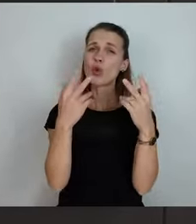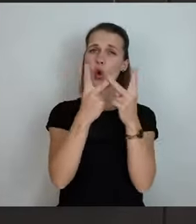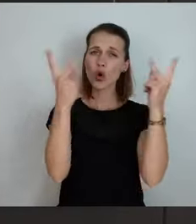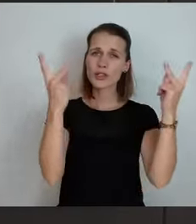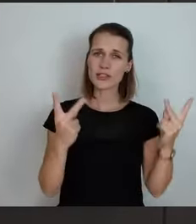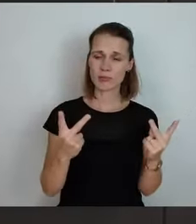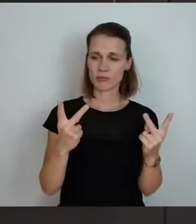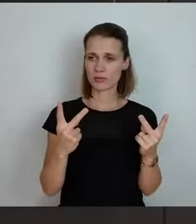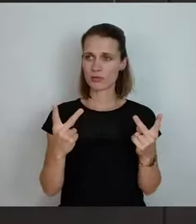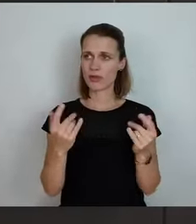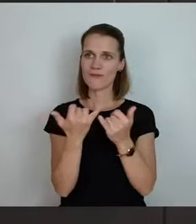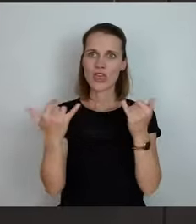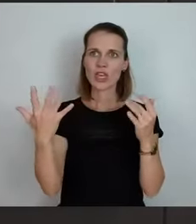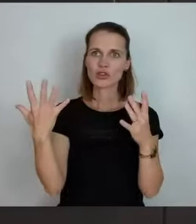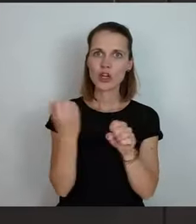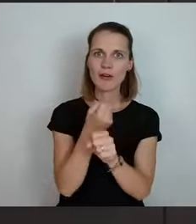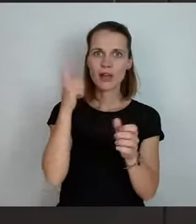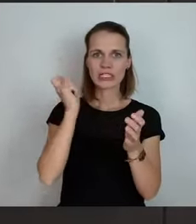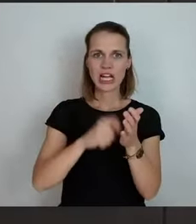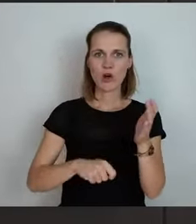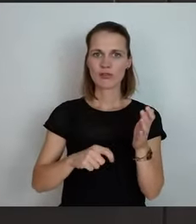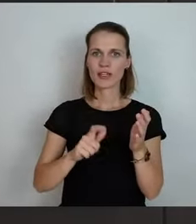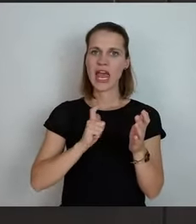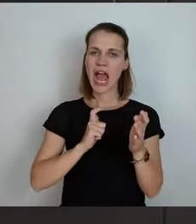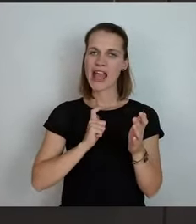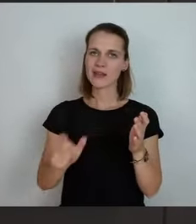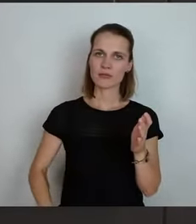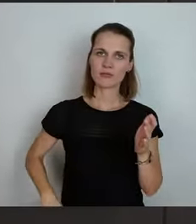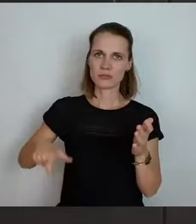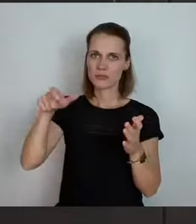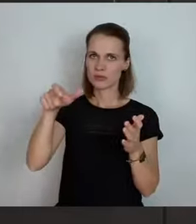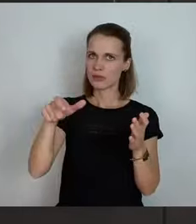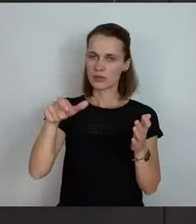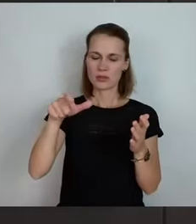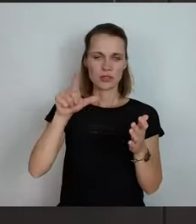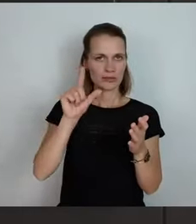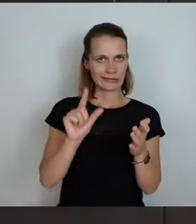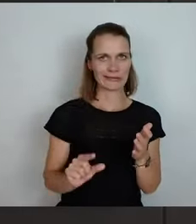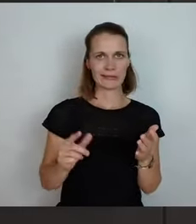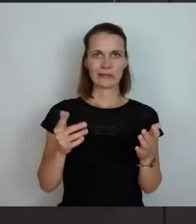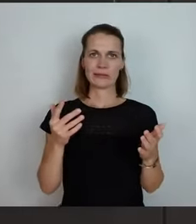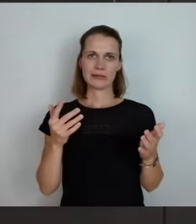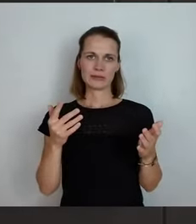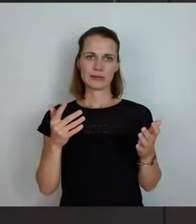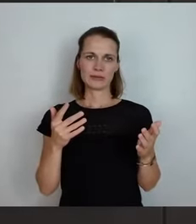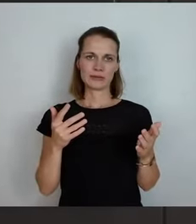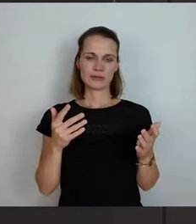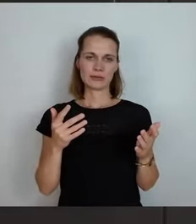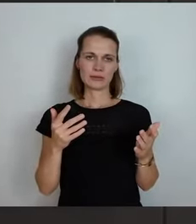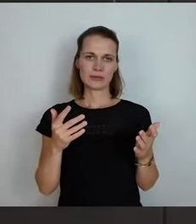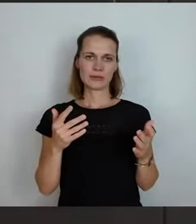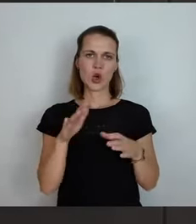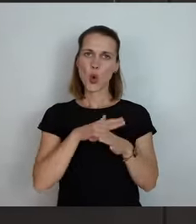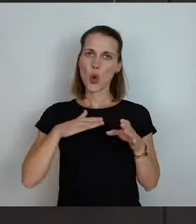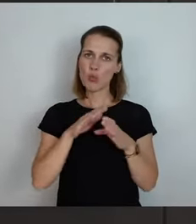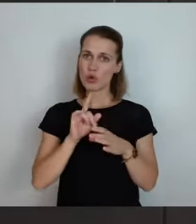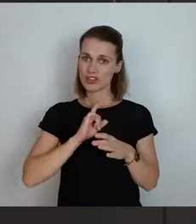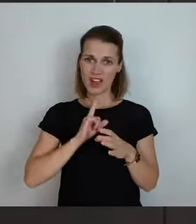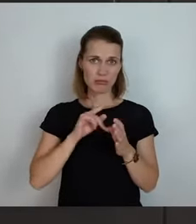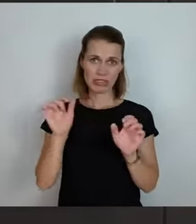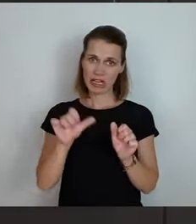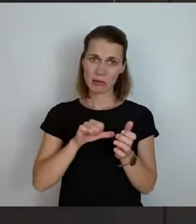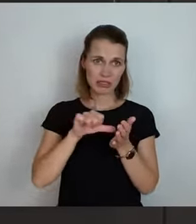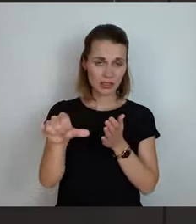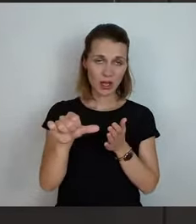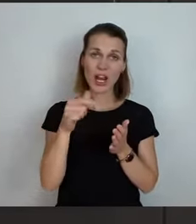beschaffbar zu machen, ohne dass der Eigenanteil der Kommunen die auch wieder in die Knie zwingt. Weil ich denke, das können wir uns alle zusammen nicht leisten, dass wir wieder die Schulen